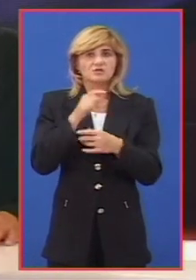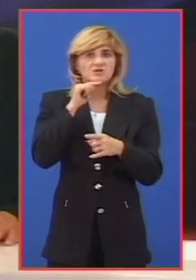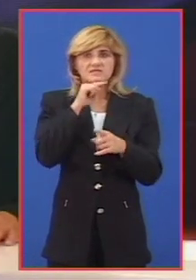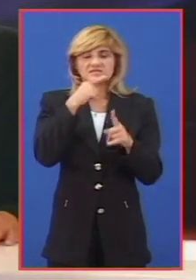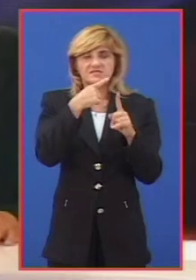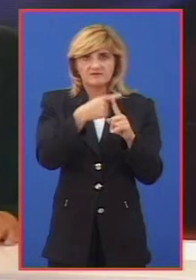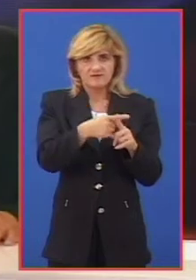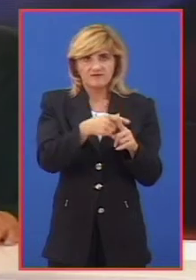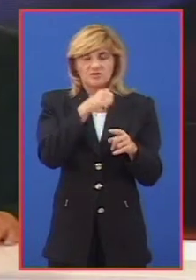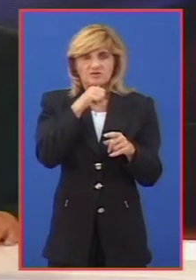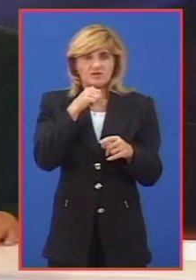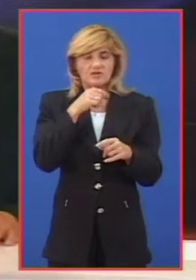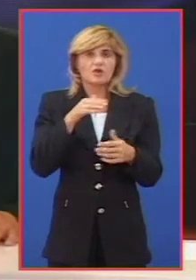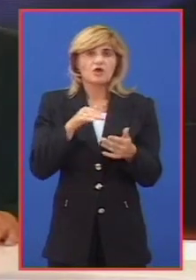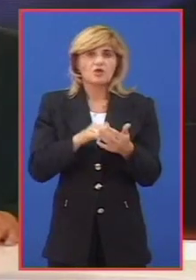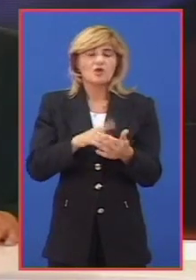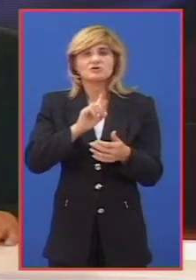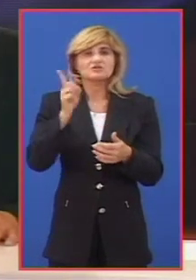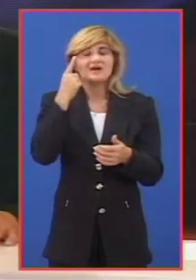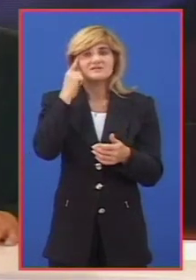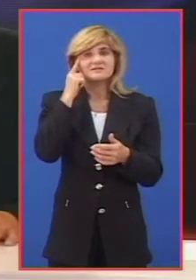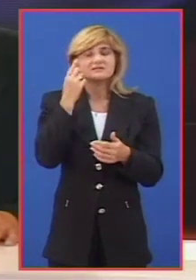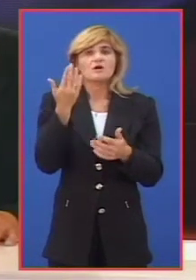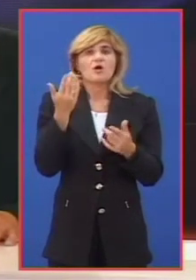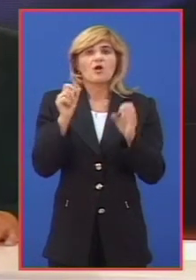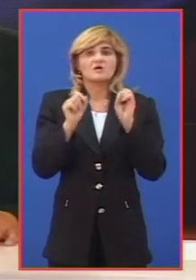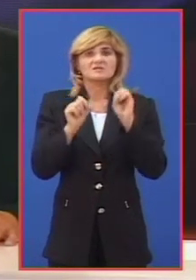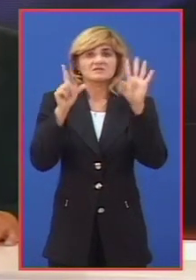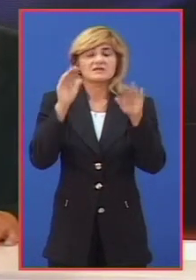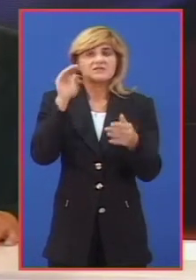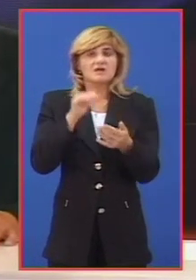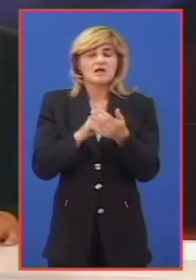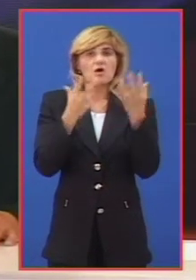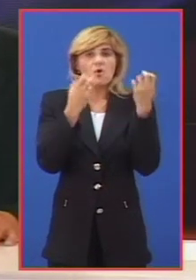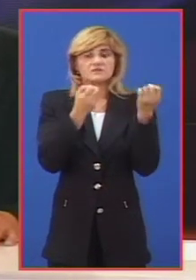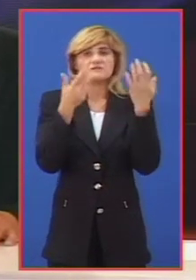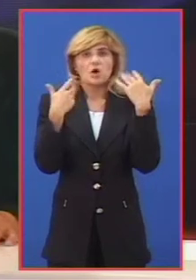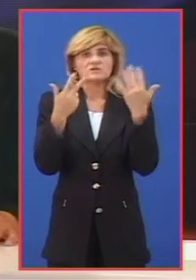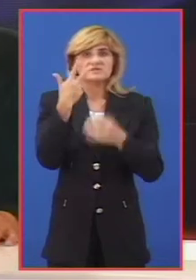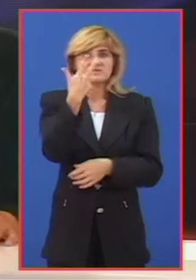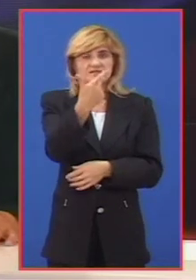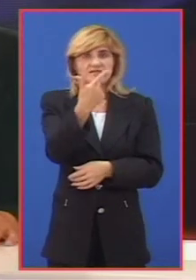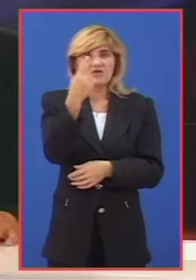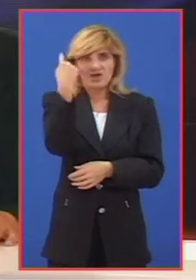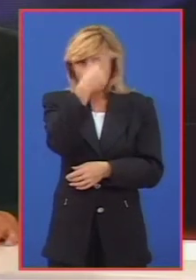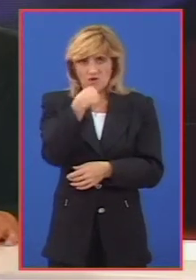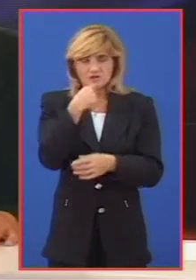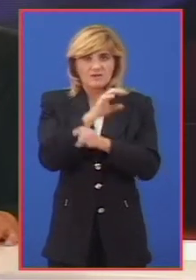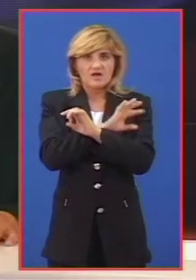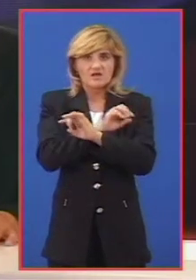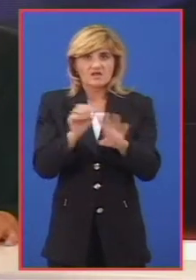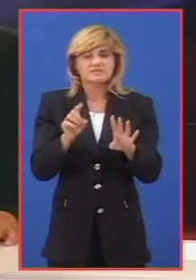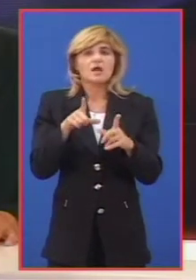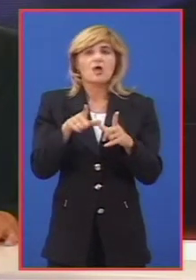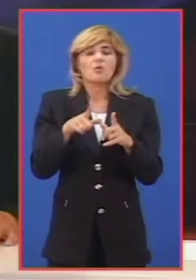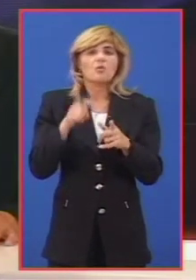krst je da se još ne zna sudbina 17.882 nestale osobe u ratovima u